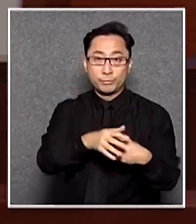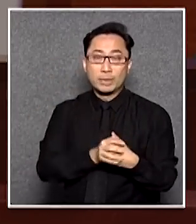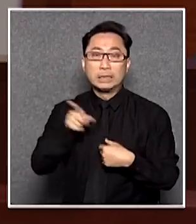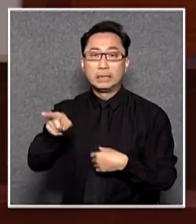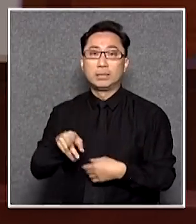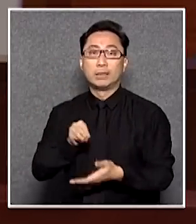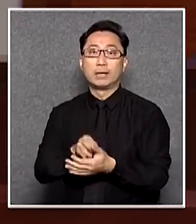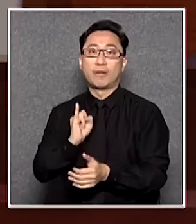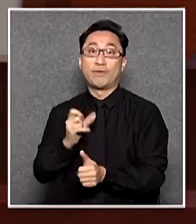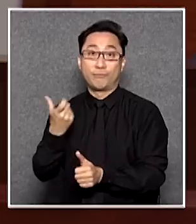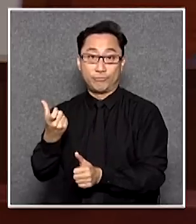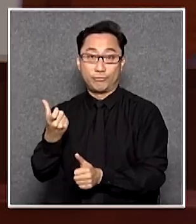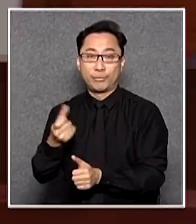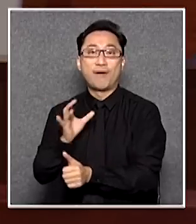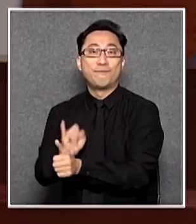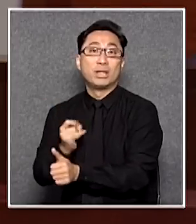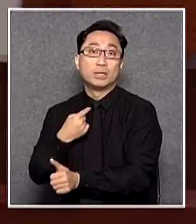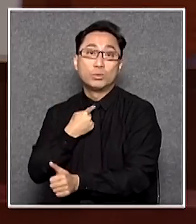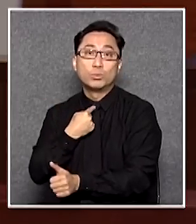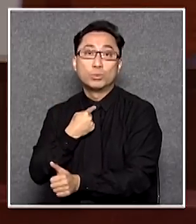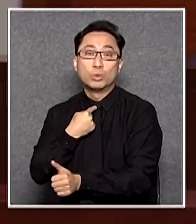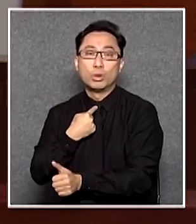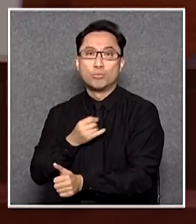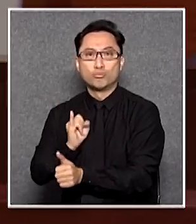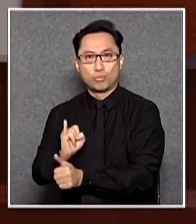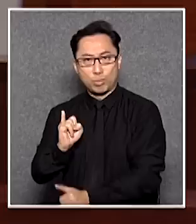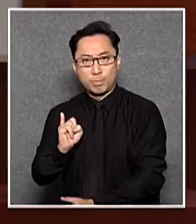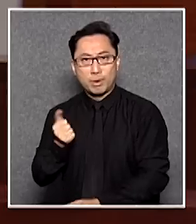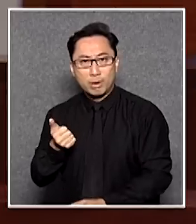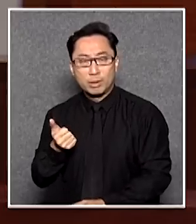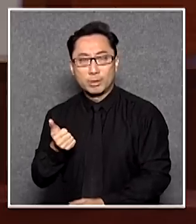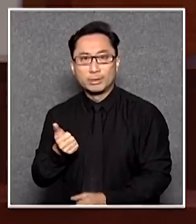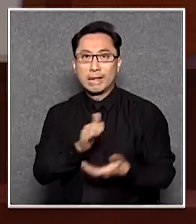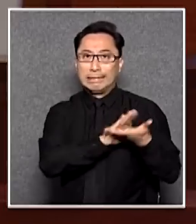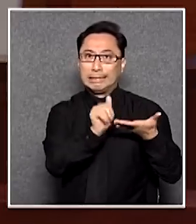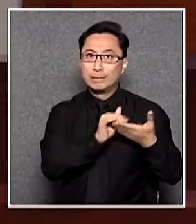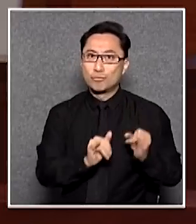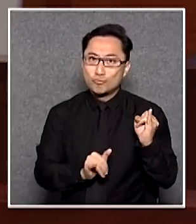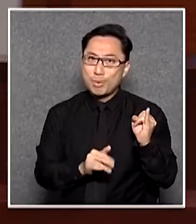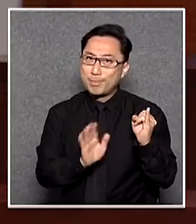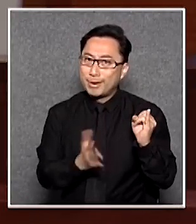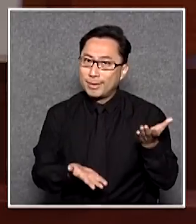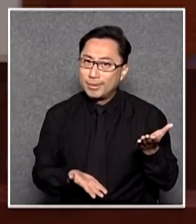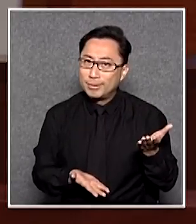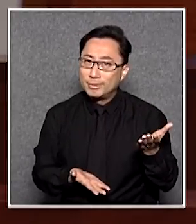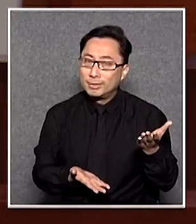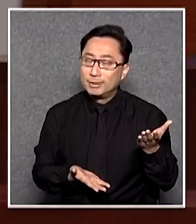額罰款你要懲罰他大哥這是罪行來的但是結證不是罪行來的